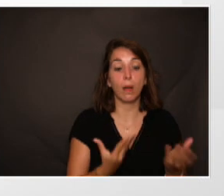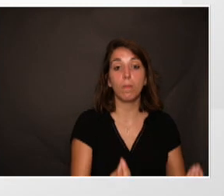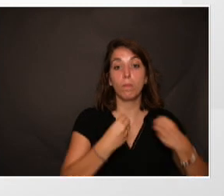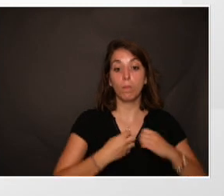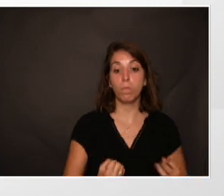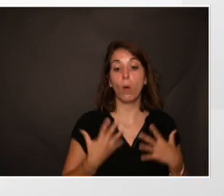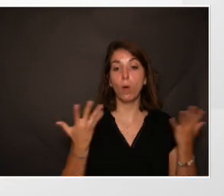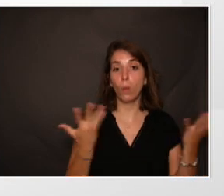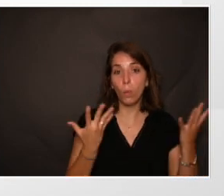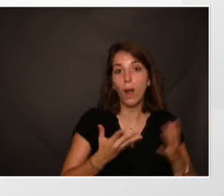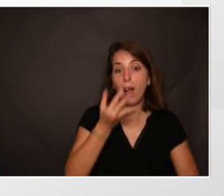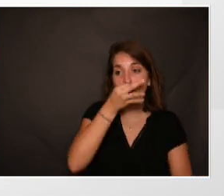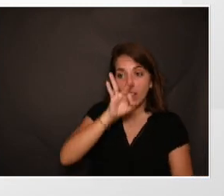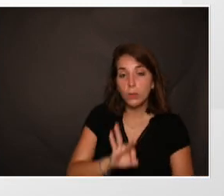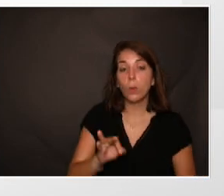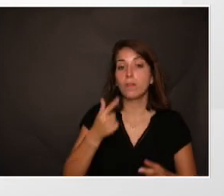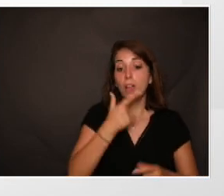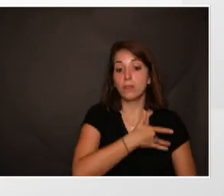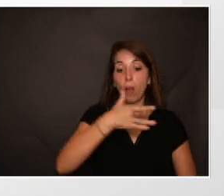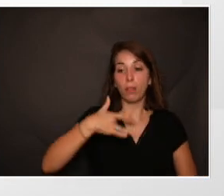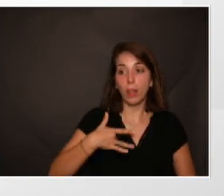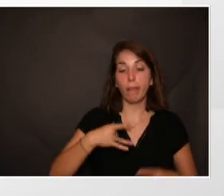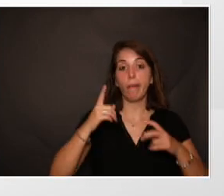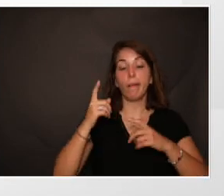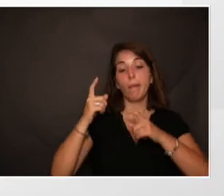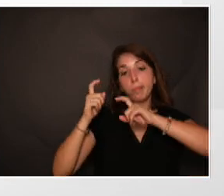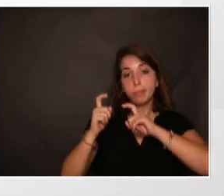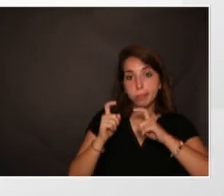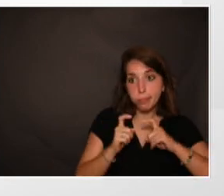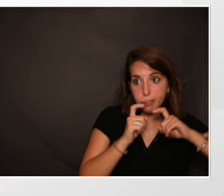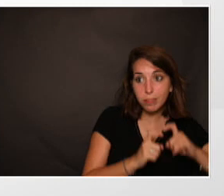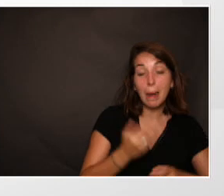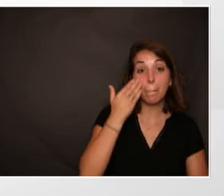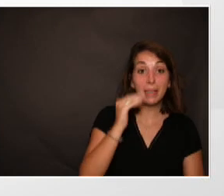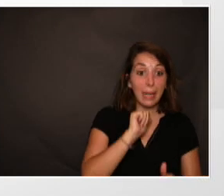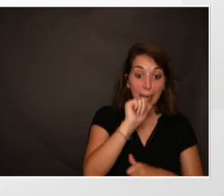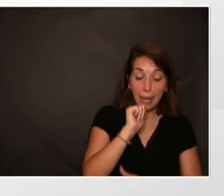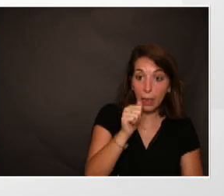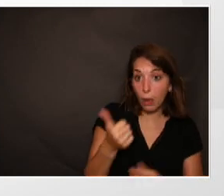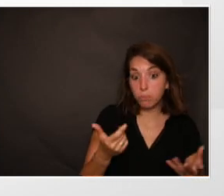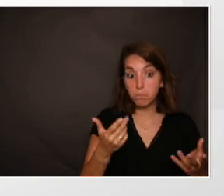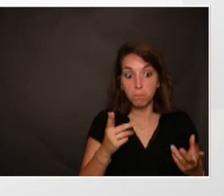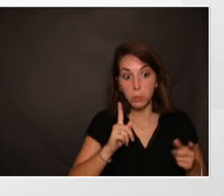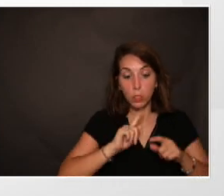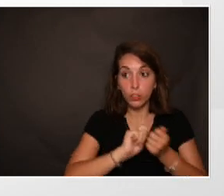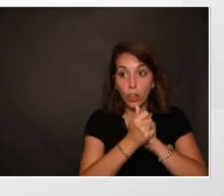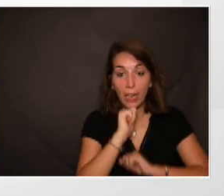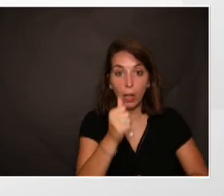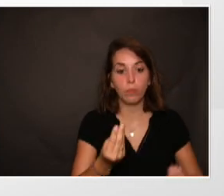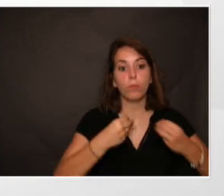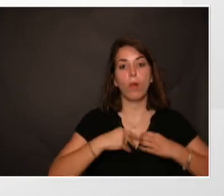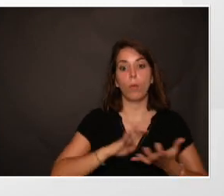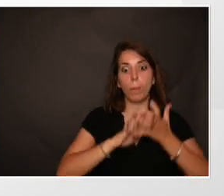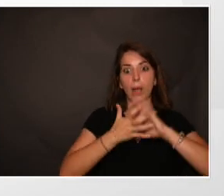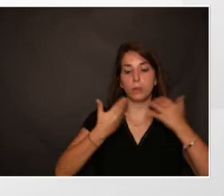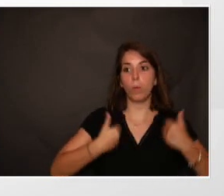bonne santé, un déficit immunitaire. Et si effectivement rien n'est fait, le risque c'est des complications graves et